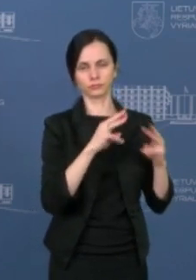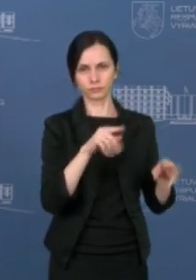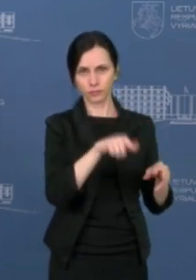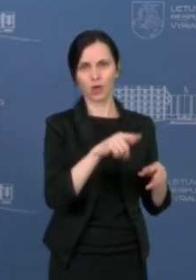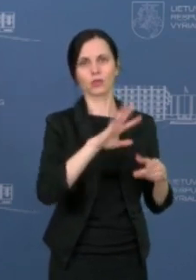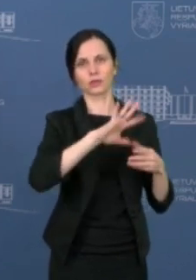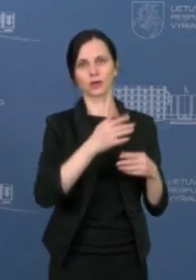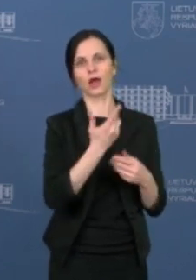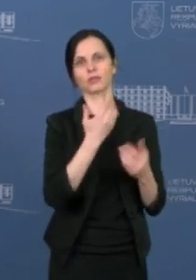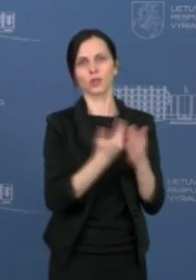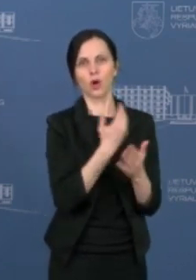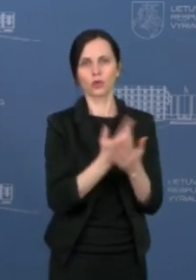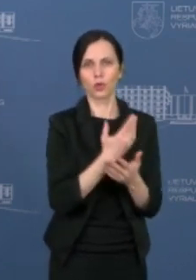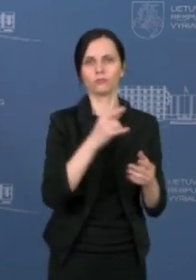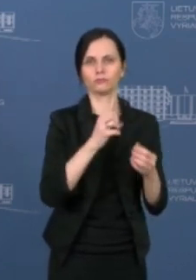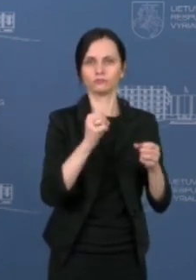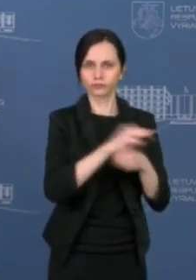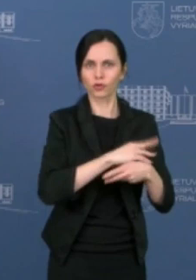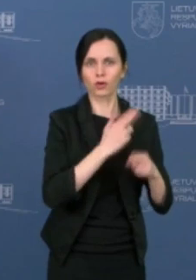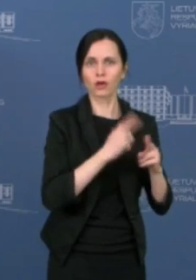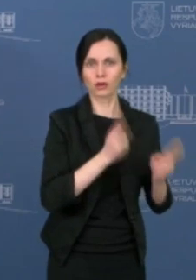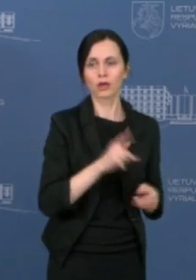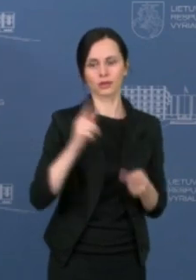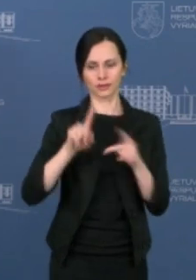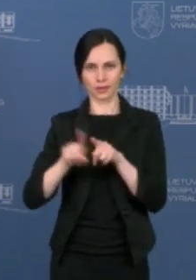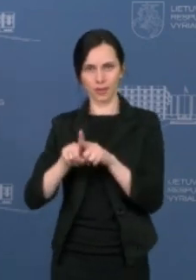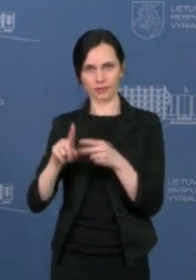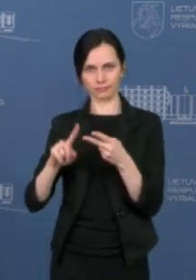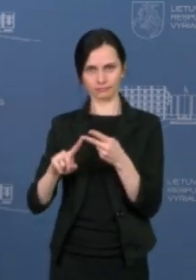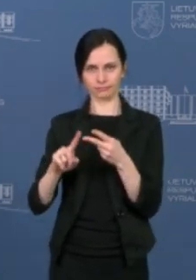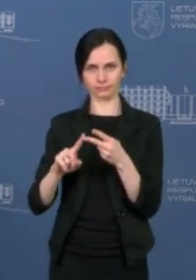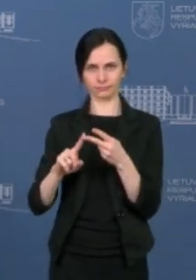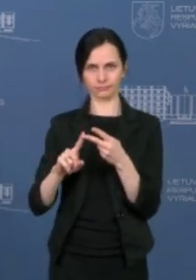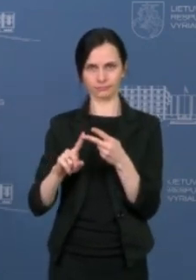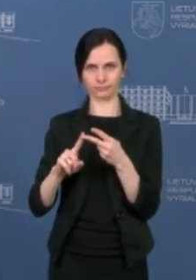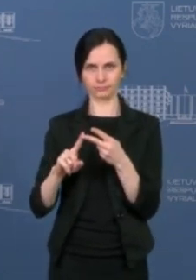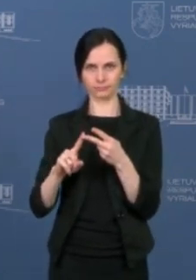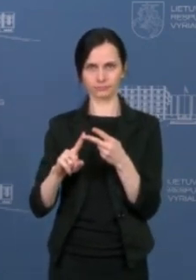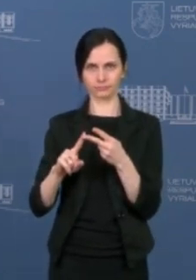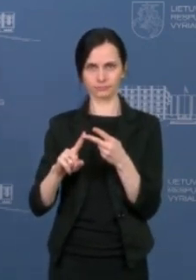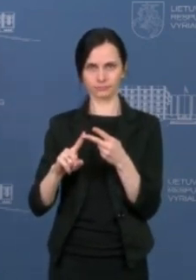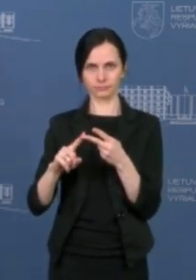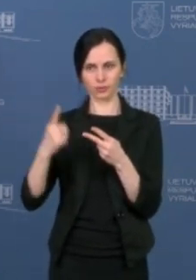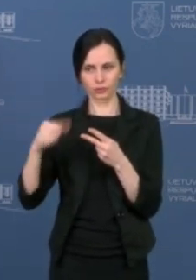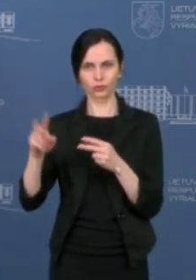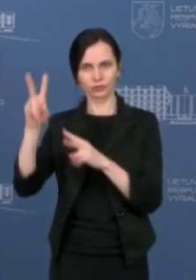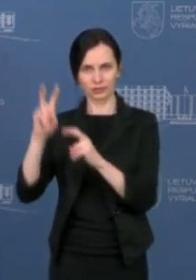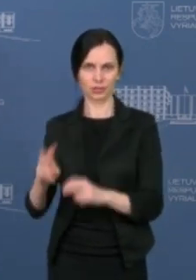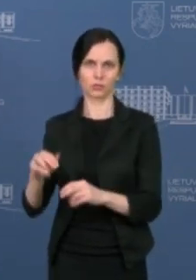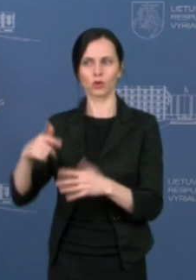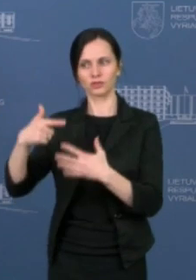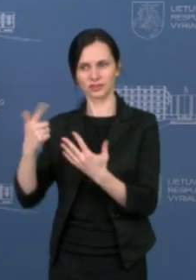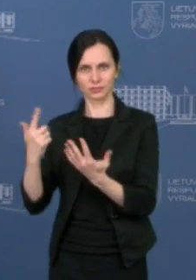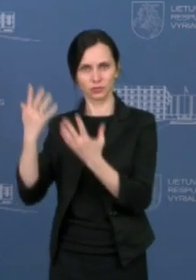šimtui tūkstančių gyventojų. Na ir be abejo, teigiamų testų dalis nuo visų atliekamų atyrimų septinių